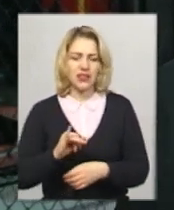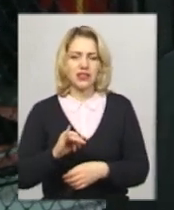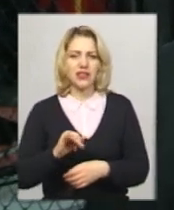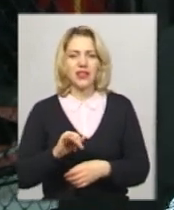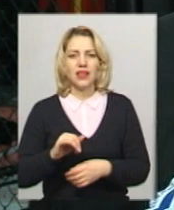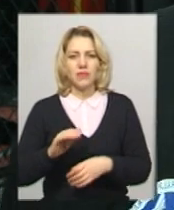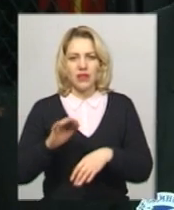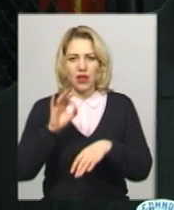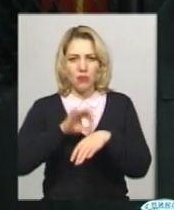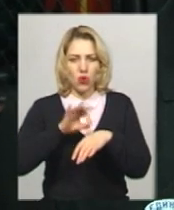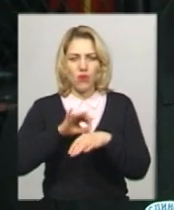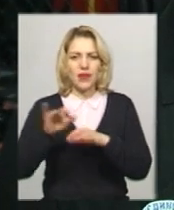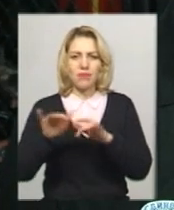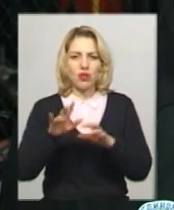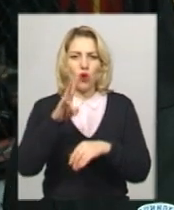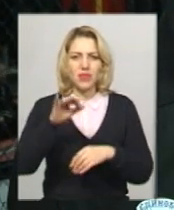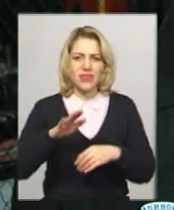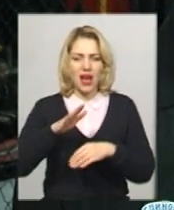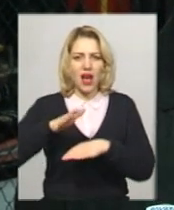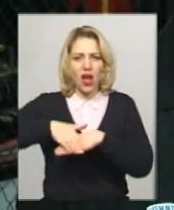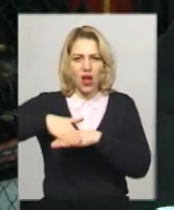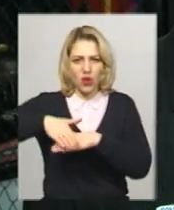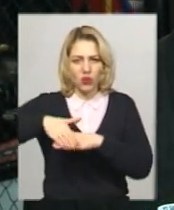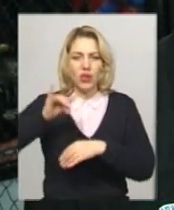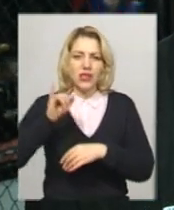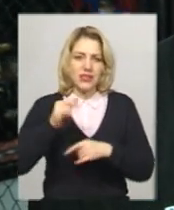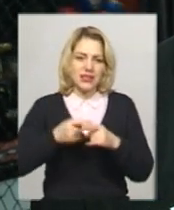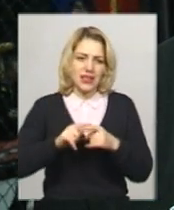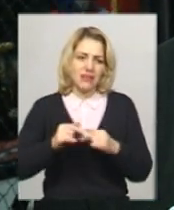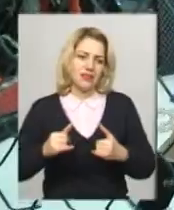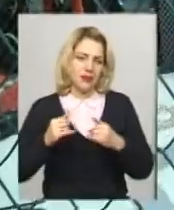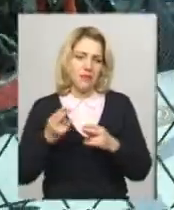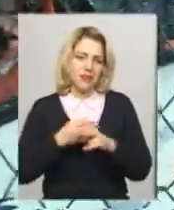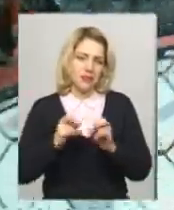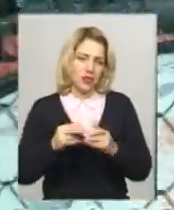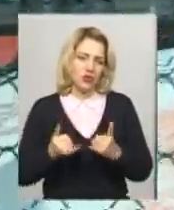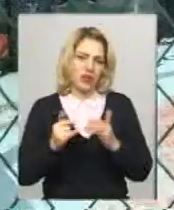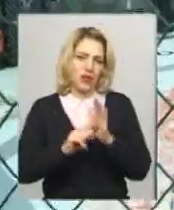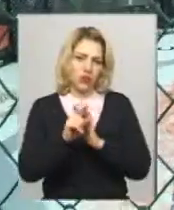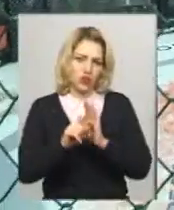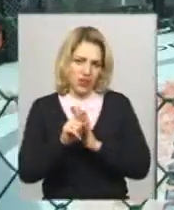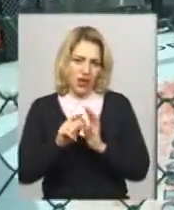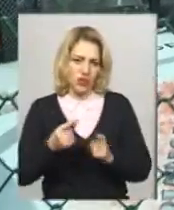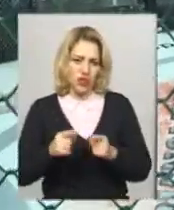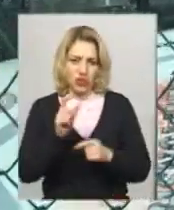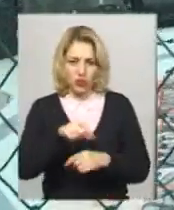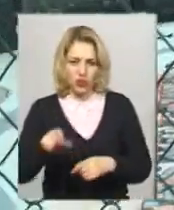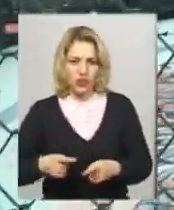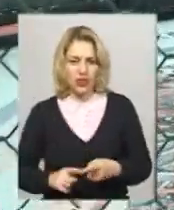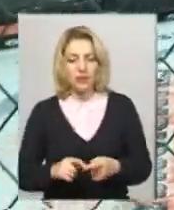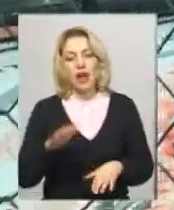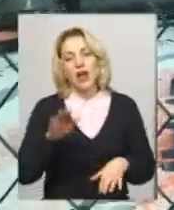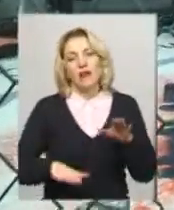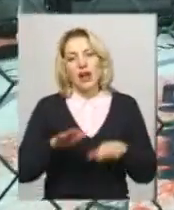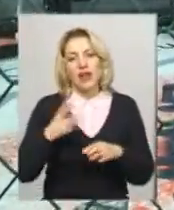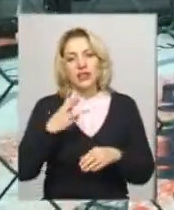сухожилля больові прийоми, які є найбільш безпечнішими для починаючих бійців. У поєдинку в везі 33 кілограми